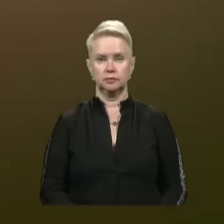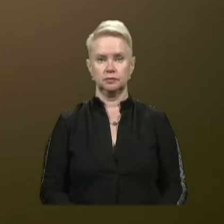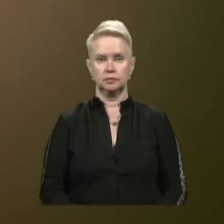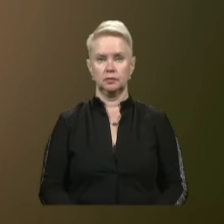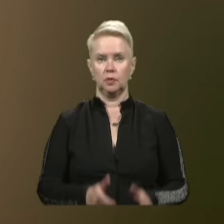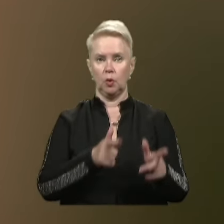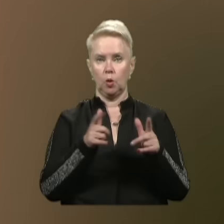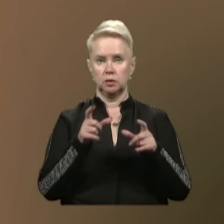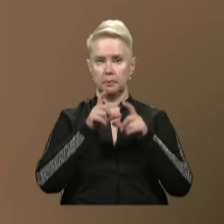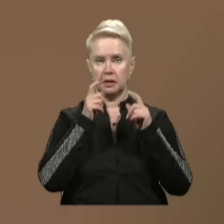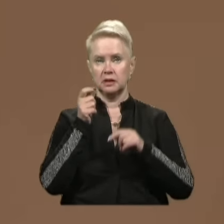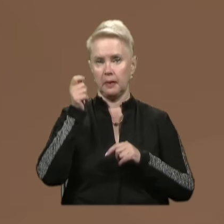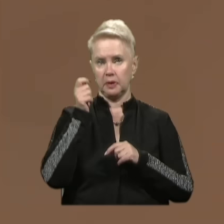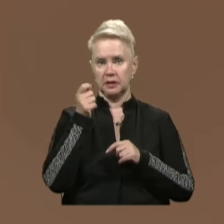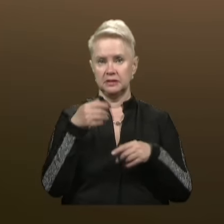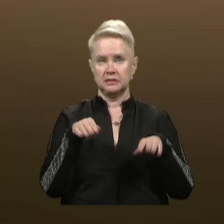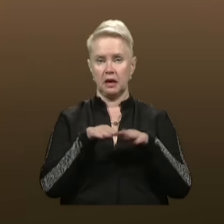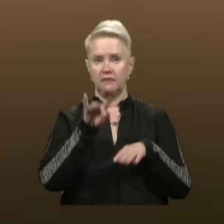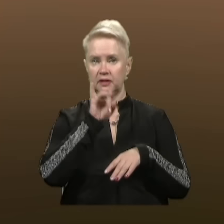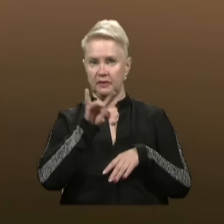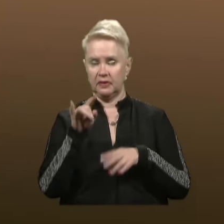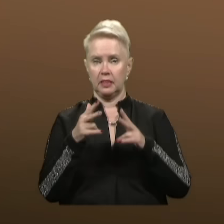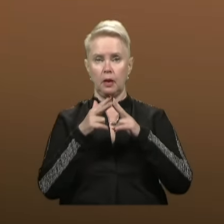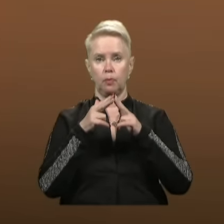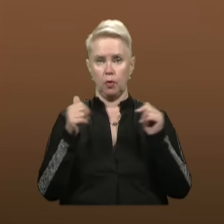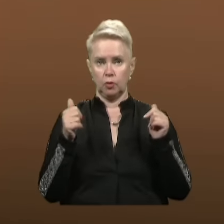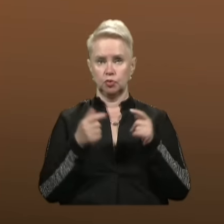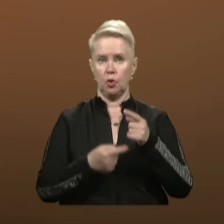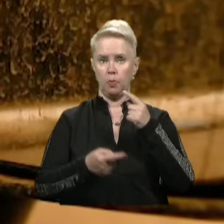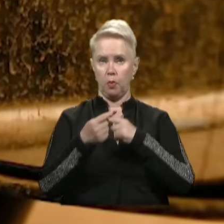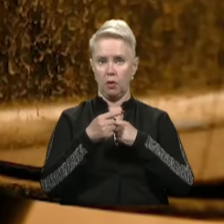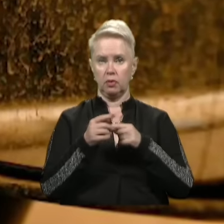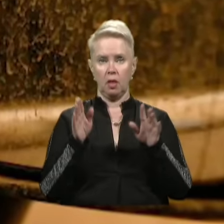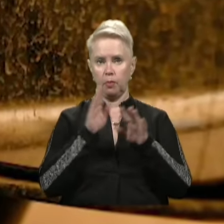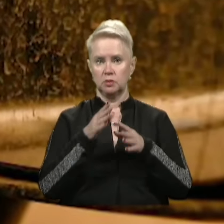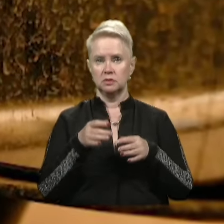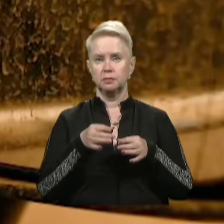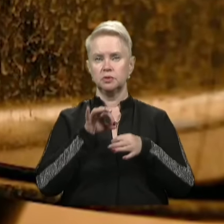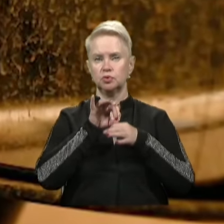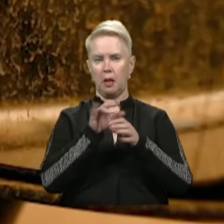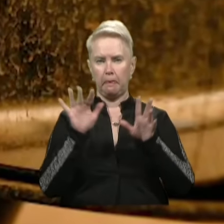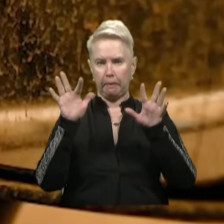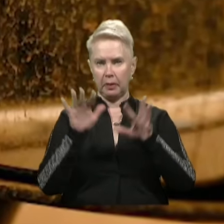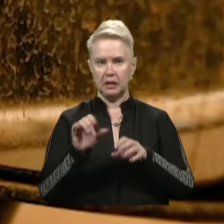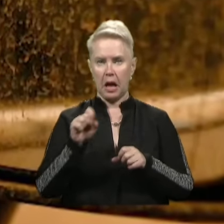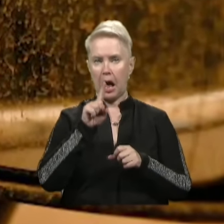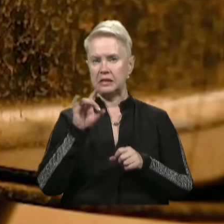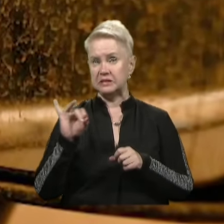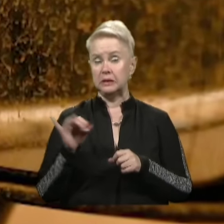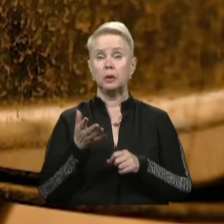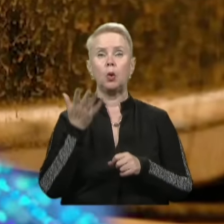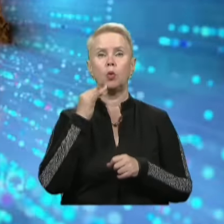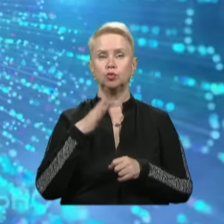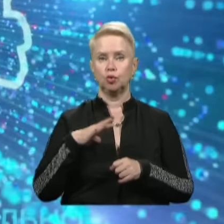Готуйте маски-парасольки та закривайте вікна. На Дніпропетровщину повертається негода з причини напилом з Азії. Коли